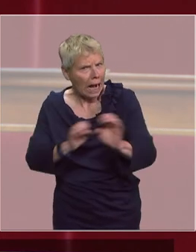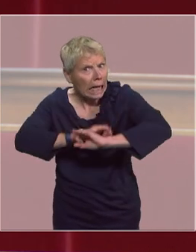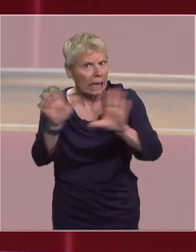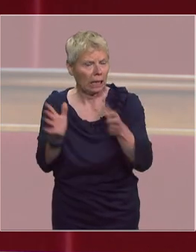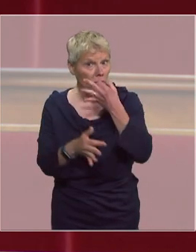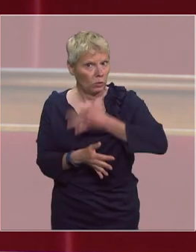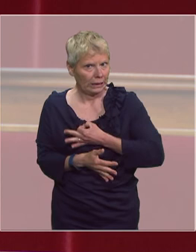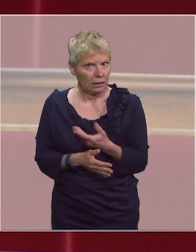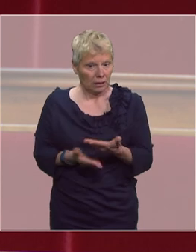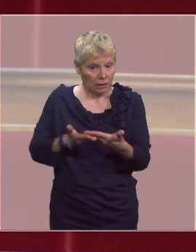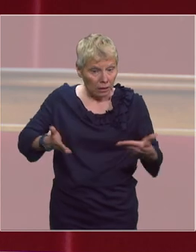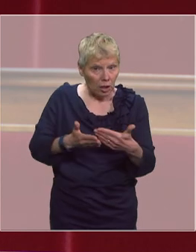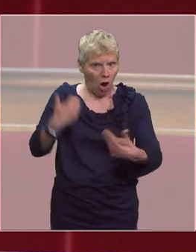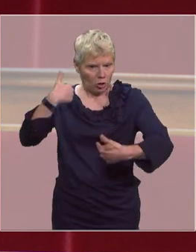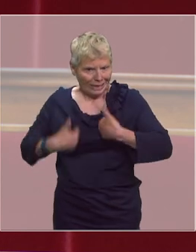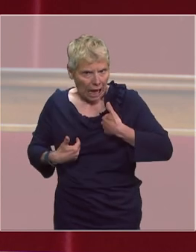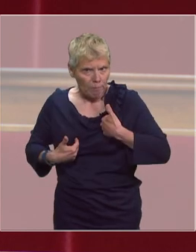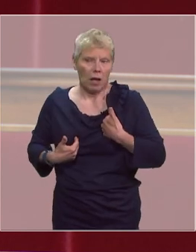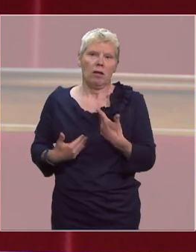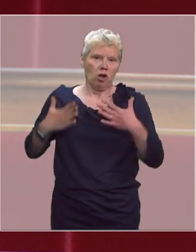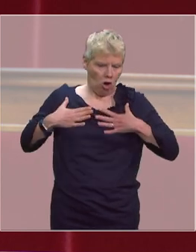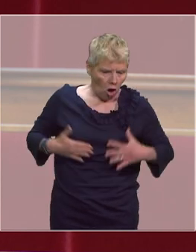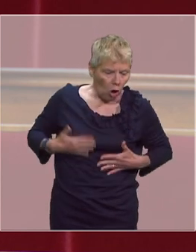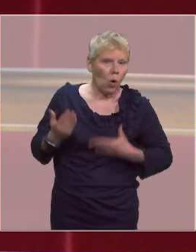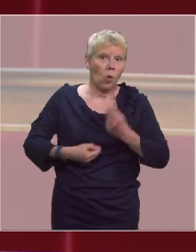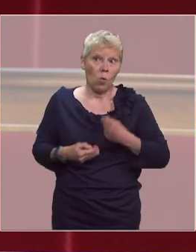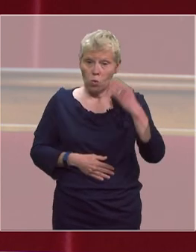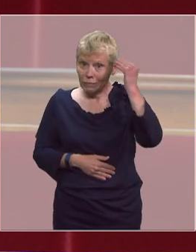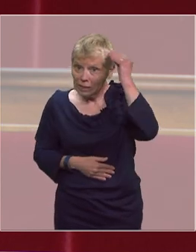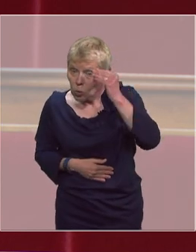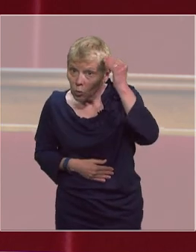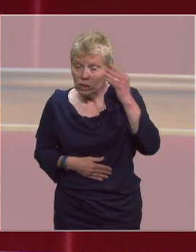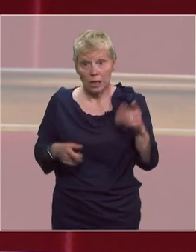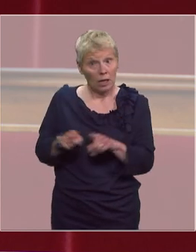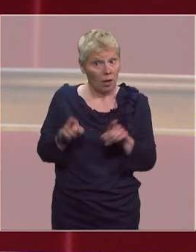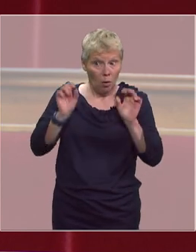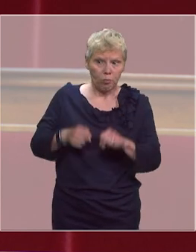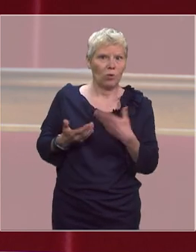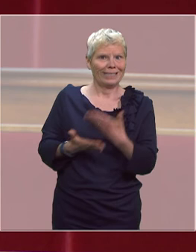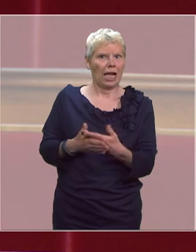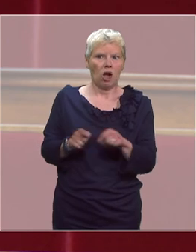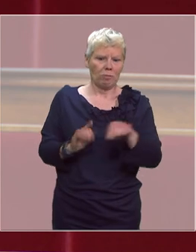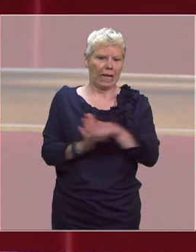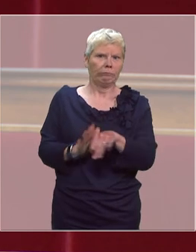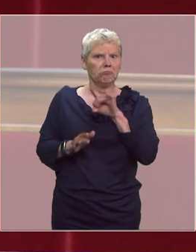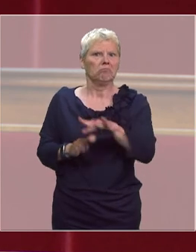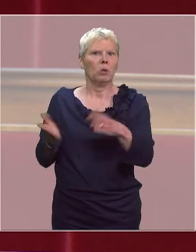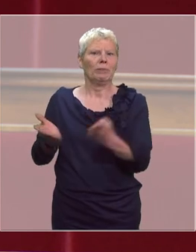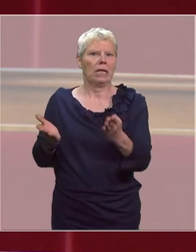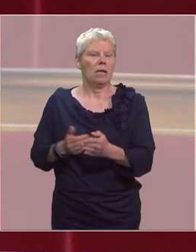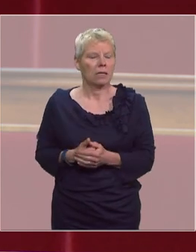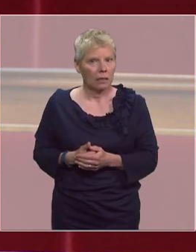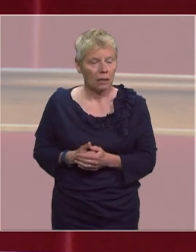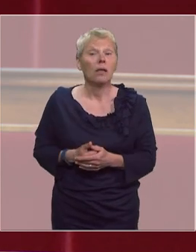garantir que le handicap physique ou psychique ne soit pas et ne devienne pas un critère de refus d'hospitalisation. Enfin, pour assurer